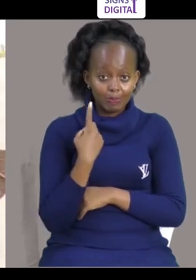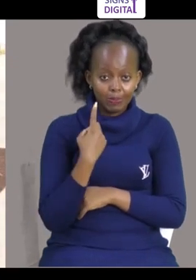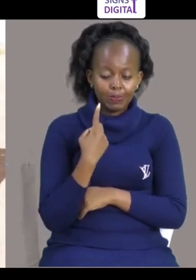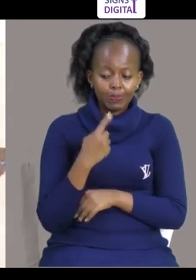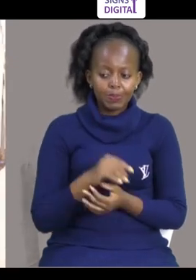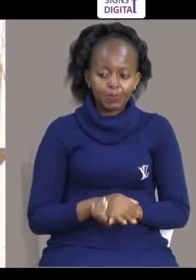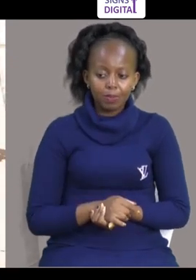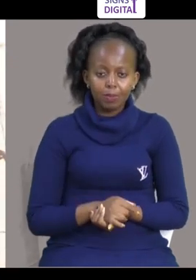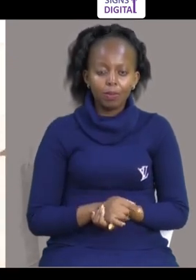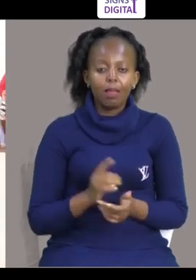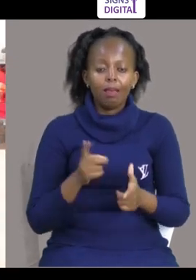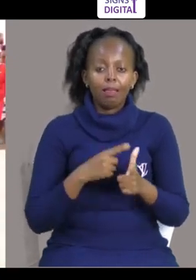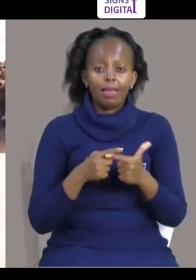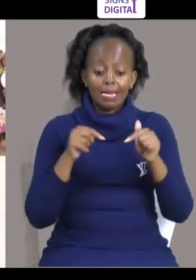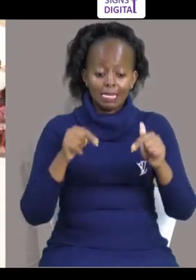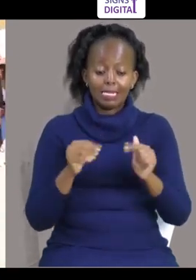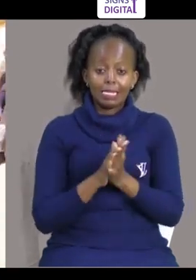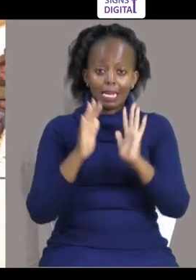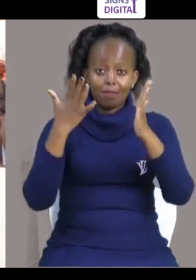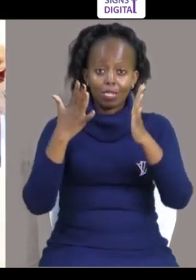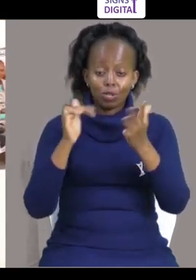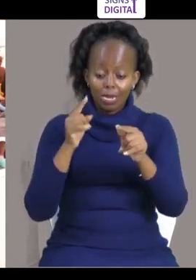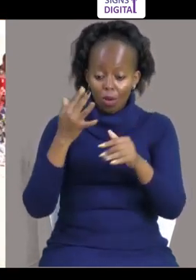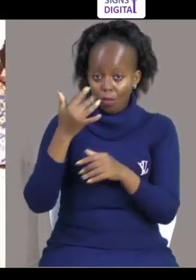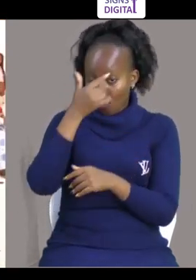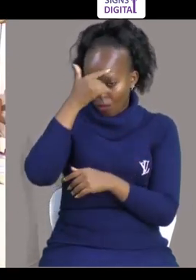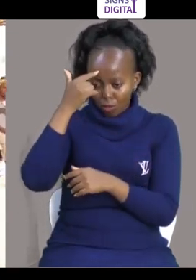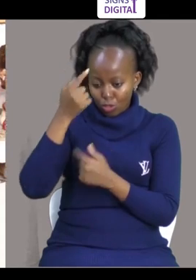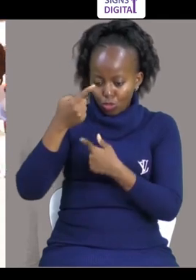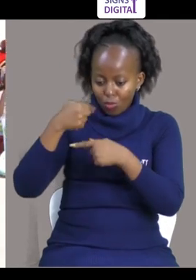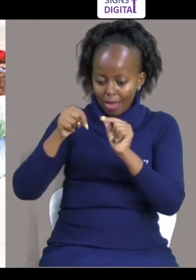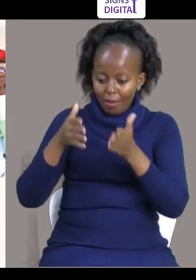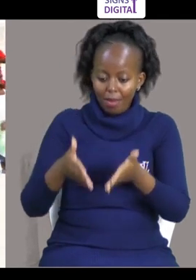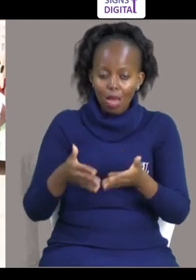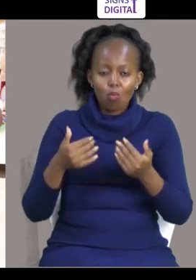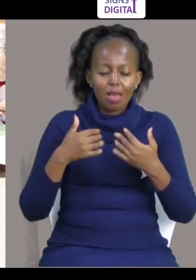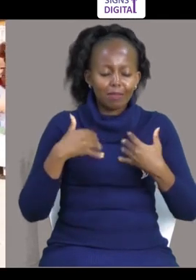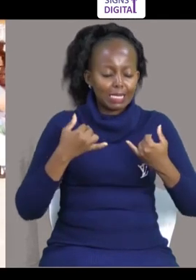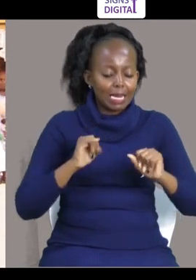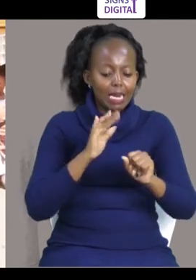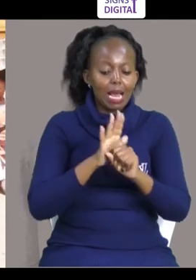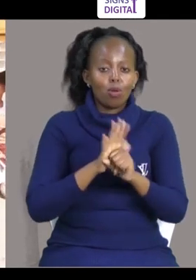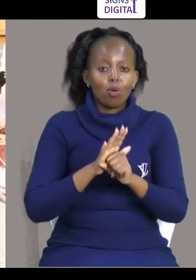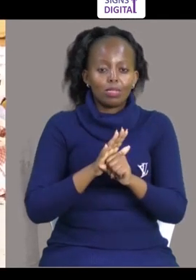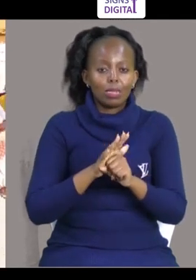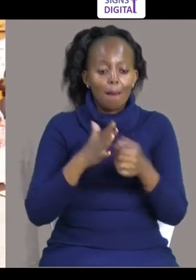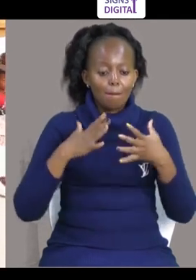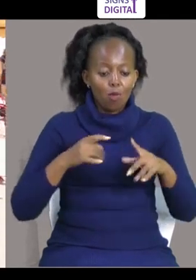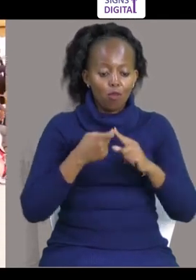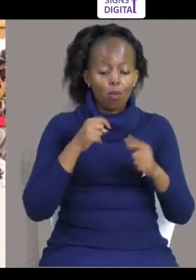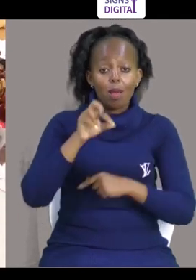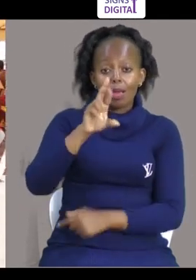Tawa Sawa Na Sherehi Pia Kuhileta Hapa Tumeipigania Sisi Kama Wana Recovery